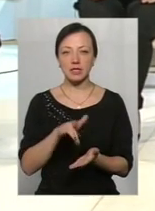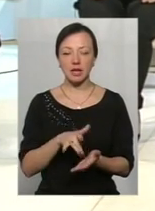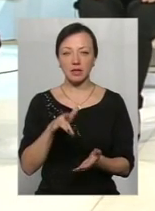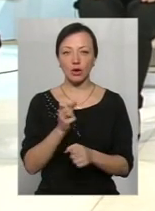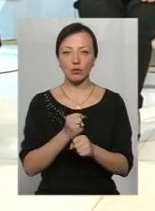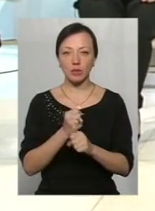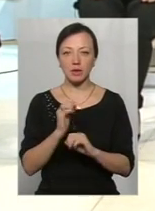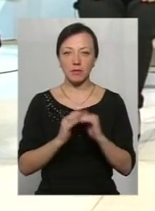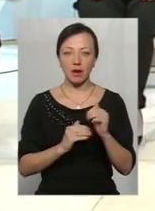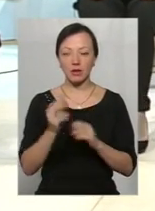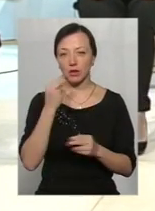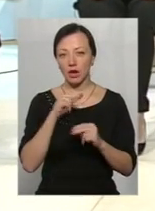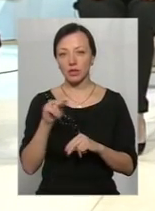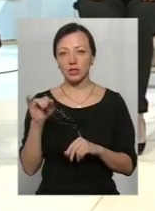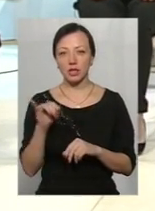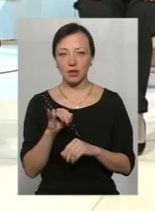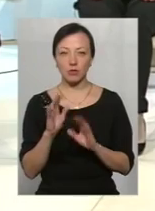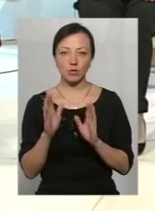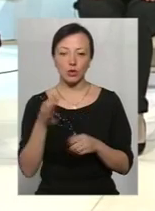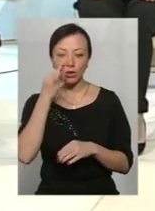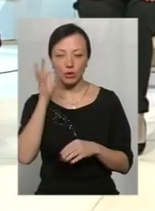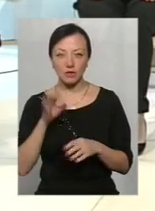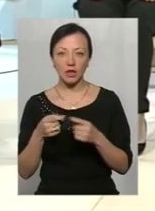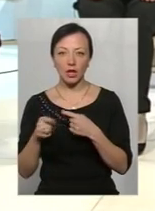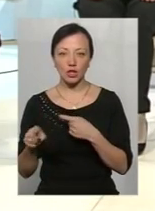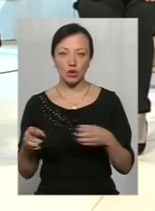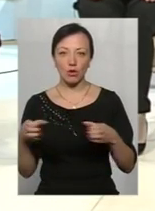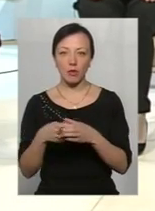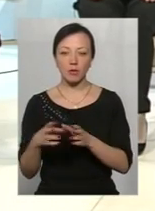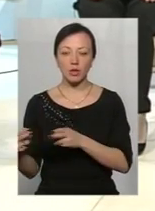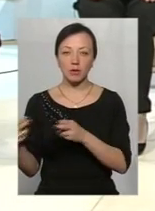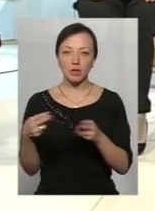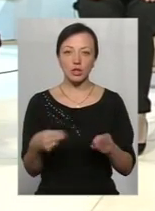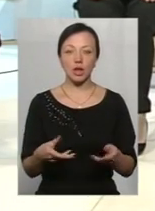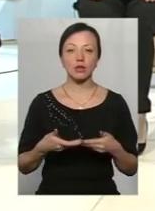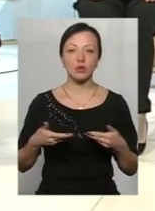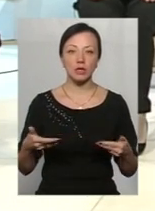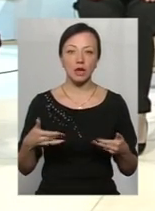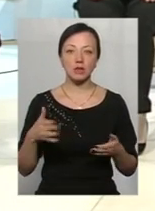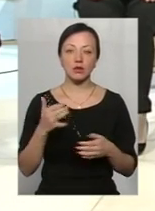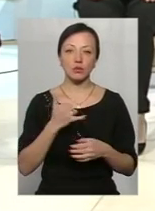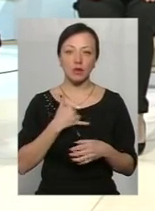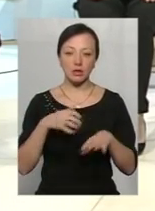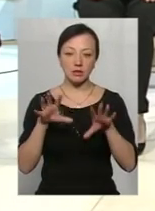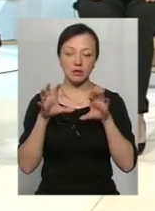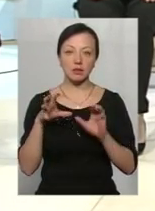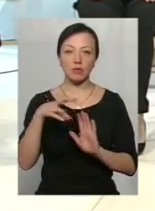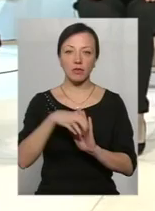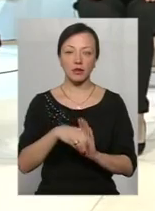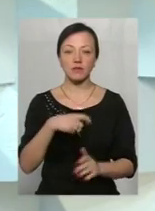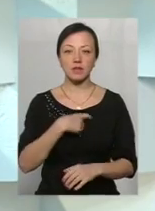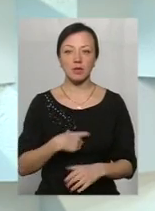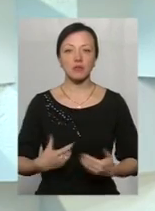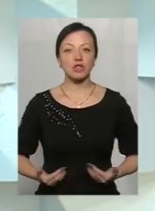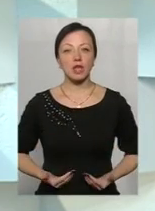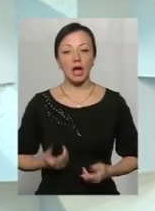розробити вже практики кращі. І воно буде досвідом для інших громад. Вони будуть приїжджати до нас, брати в нас і впроваджувати в себе в життя.